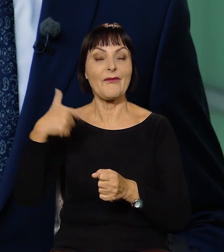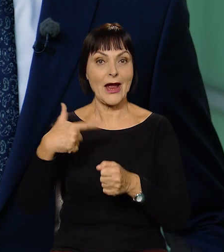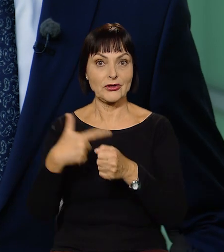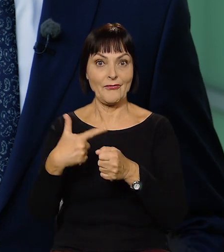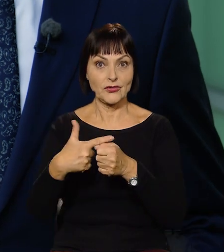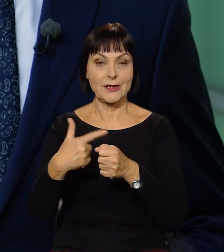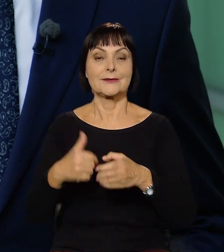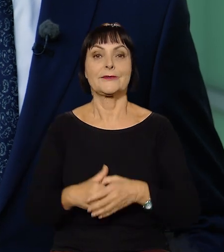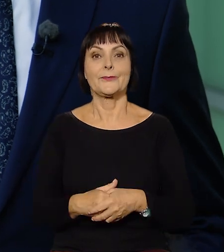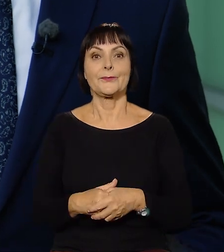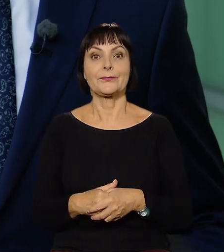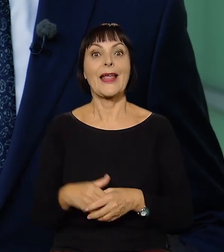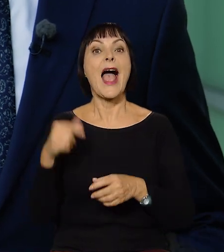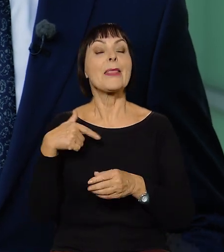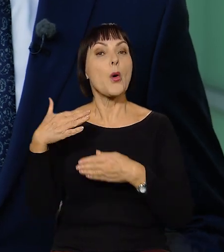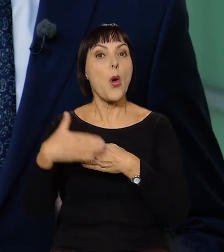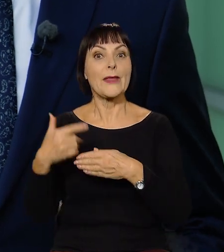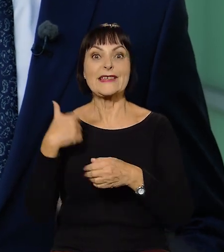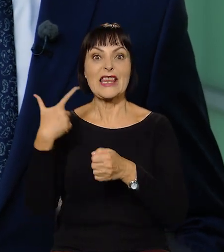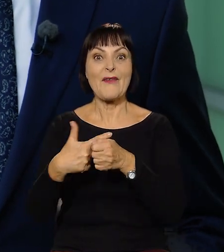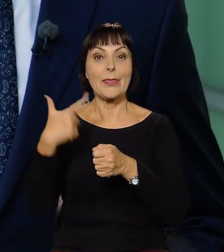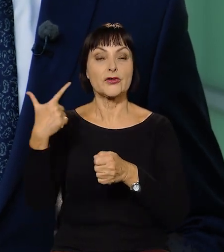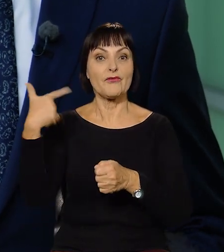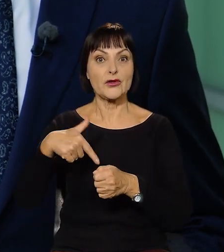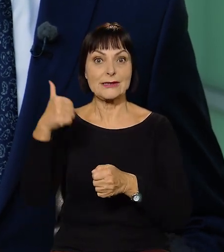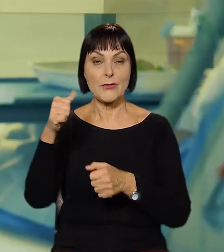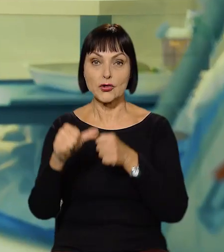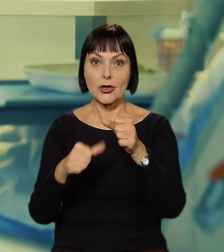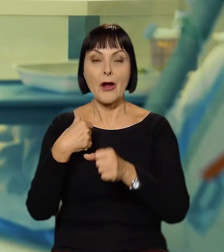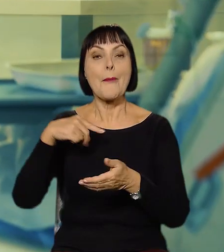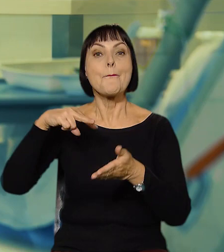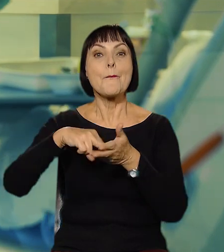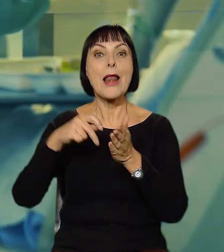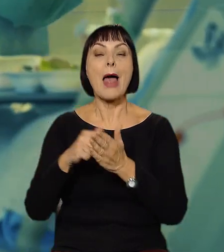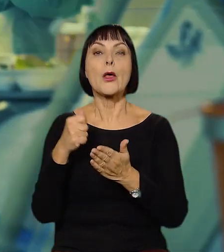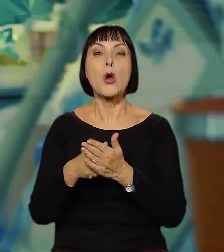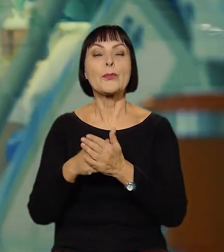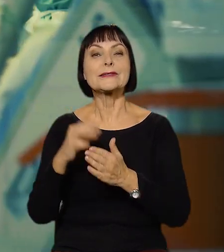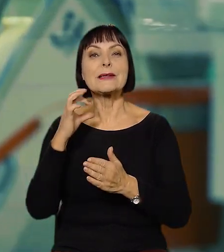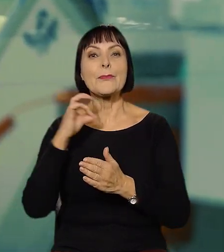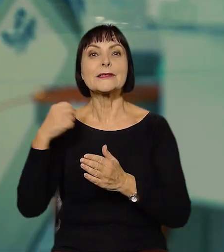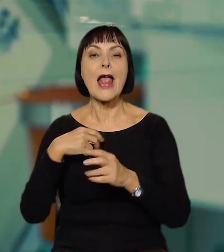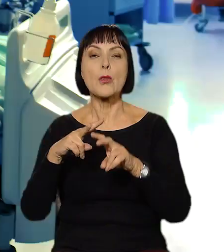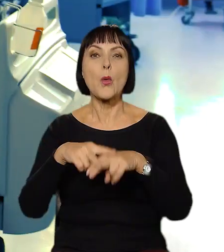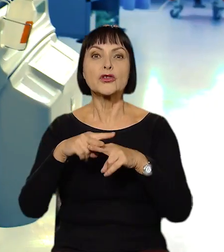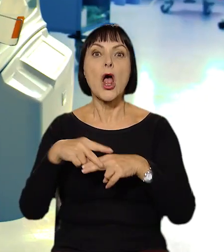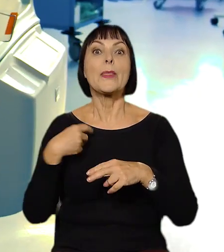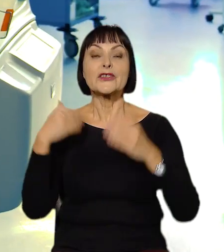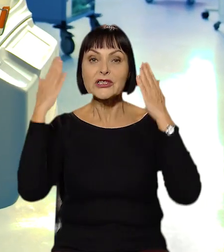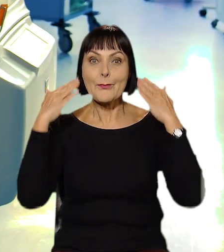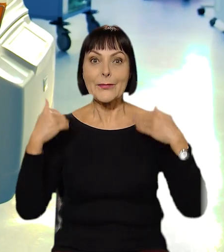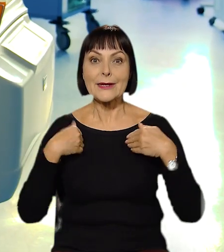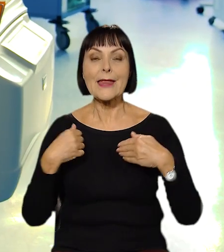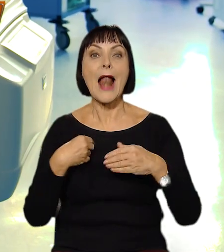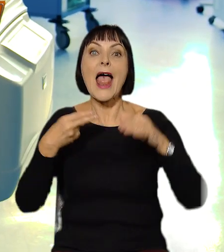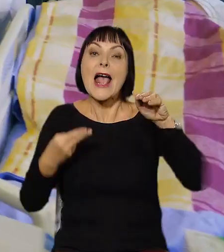roku dzięki funduszom europejskim, ale to nie koniec. Na 2021 rok planujemy zakupić specjalistyczne urządzenia do małopolskich szpitali,